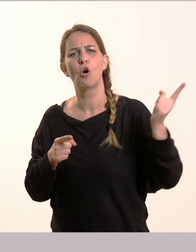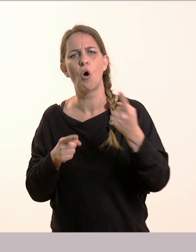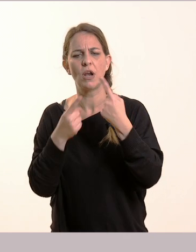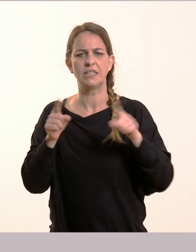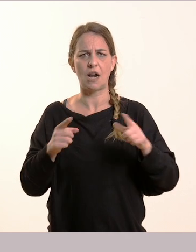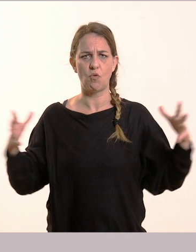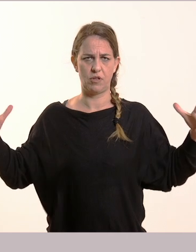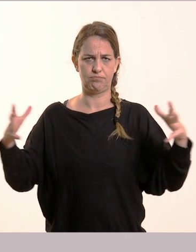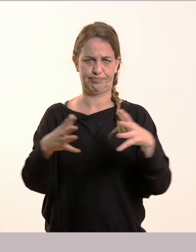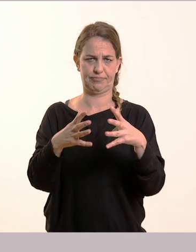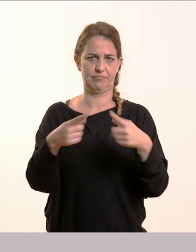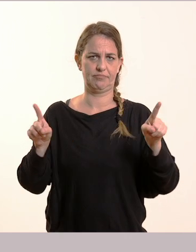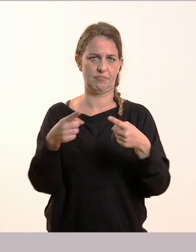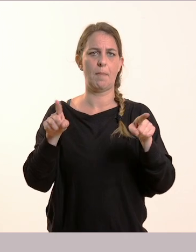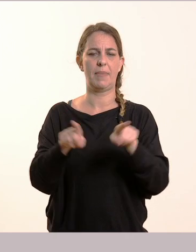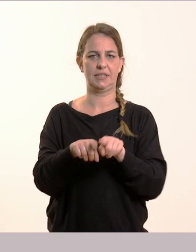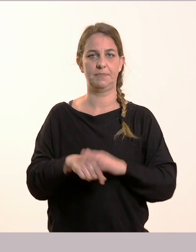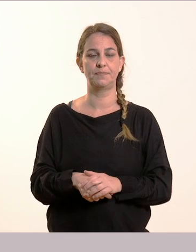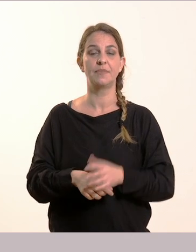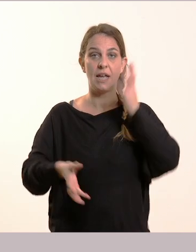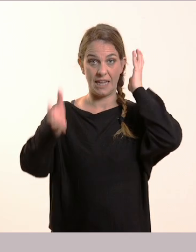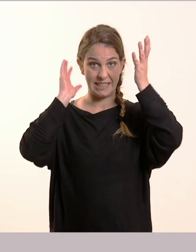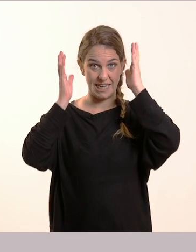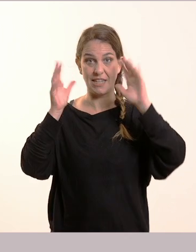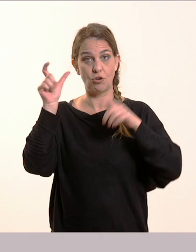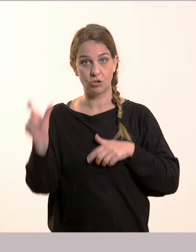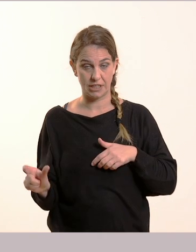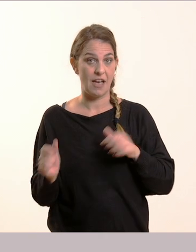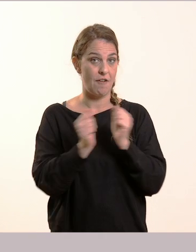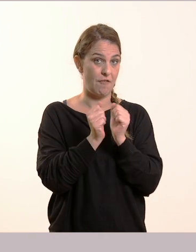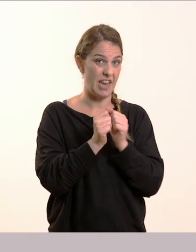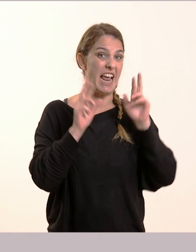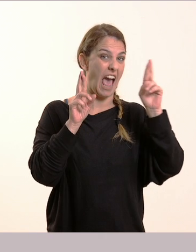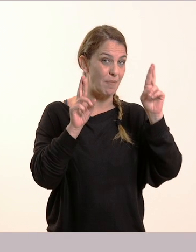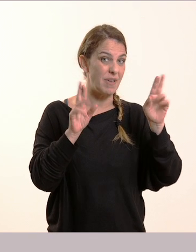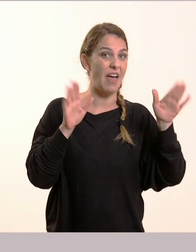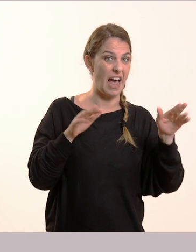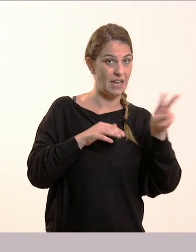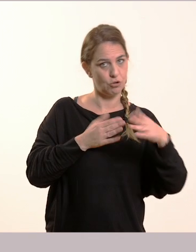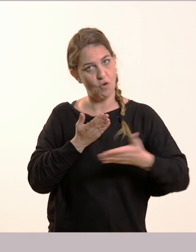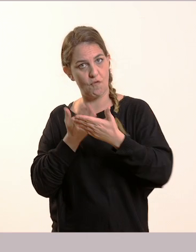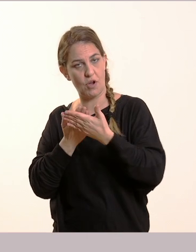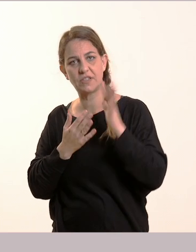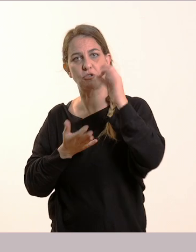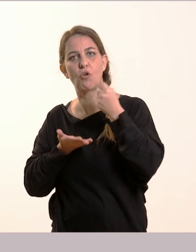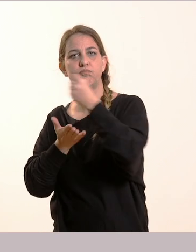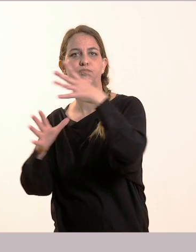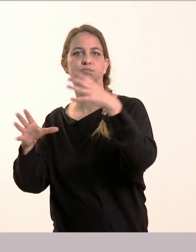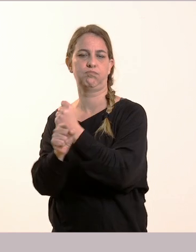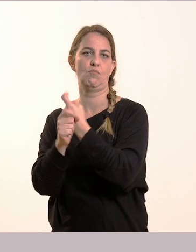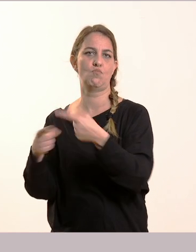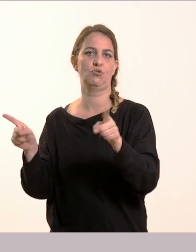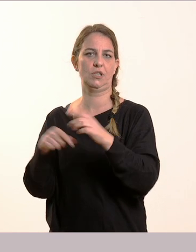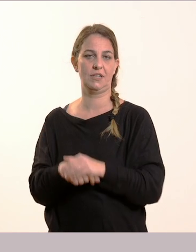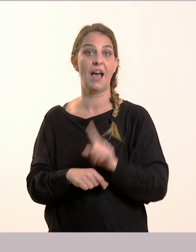Ο Σέργιος με τη βοήθεια της Ελπίδας και του Άγγελου κέρδισε μια υποτροφία στη μουσική. Όμως το πιο σπουδαίο ήταν ότι